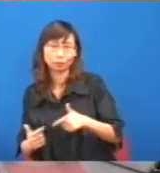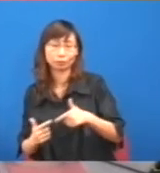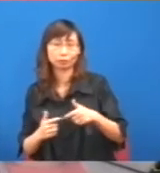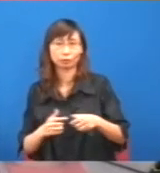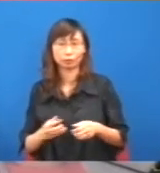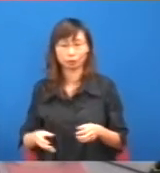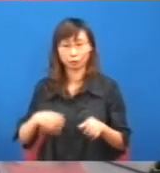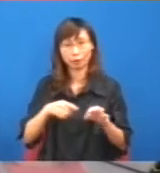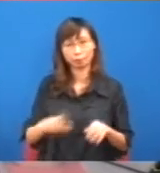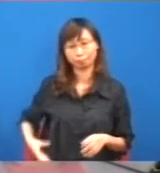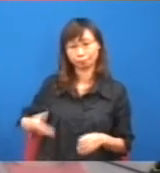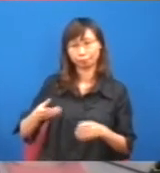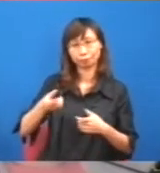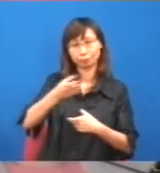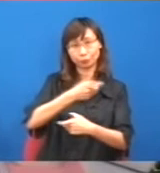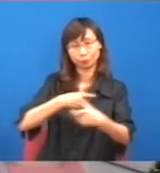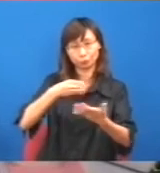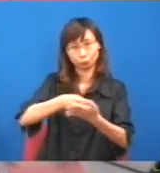因為你不加的時候,很簡單,